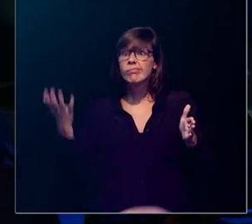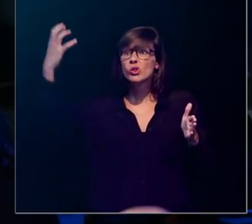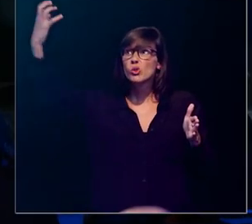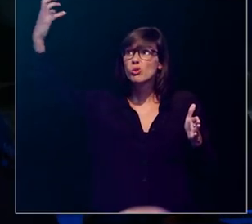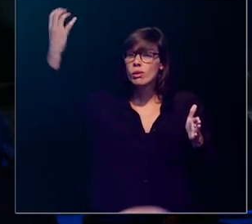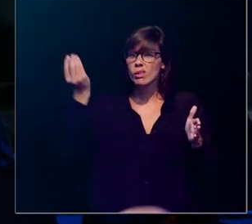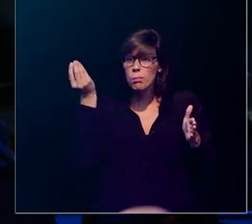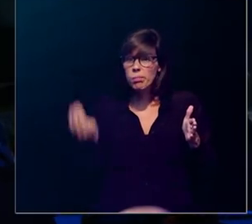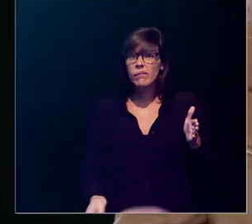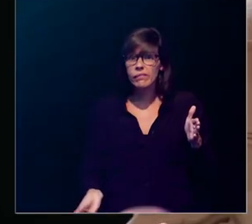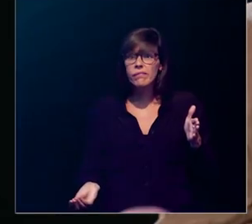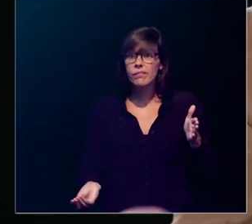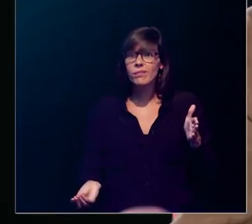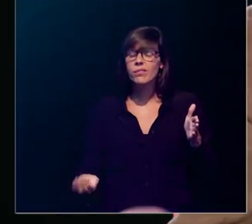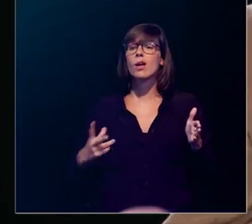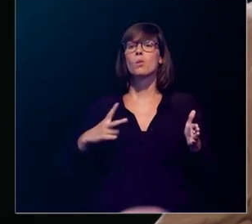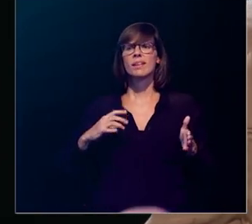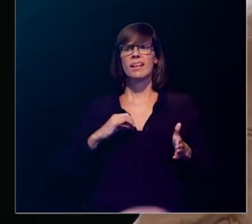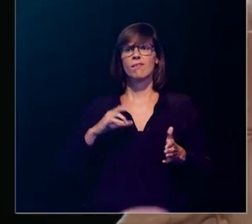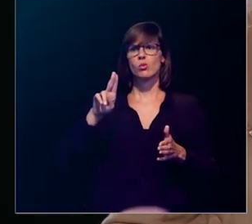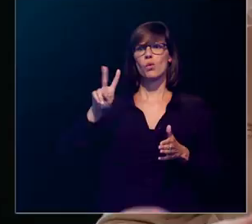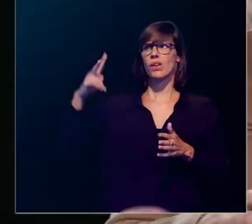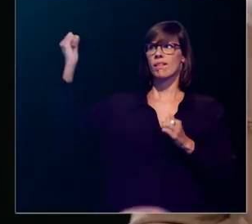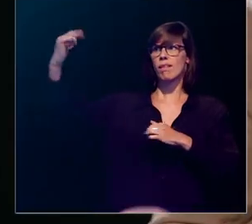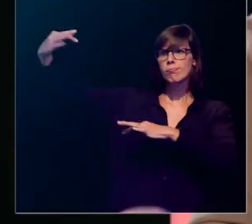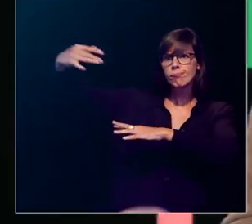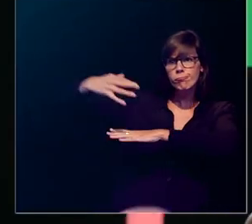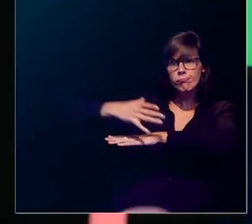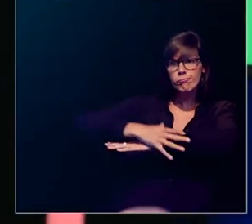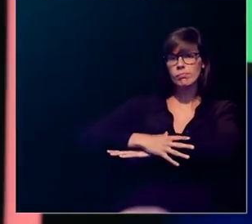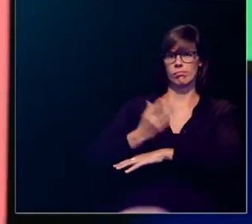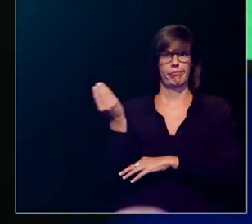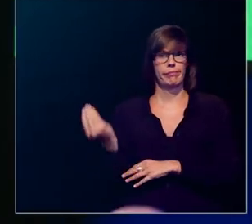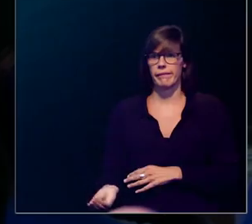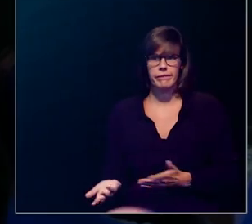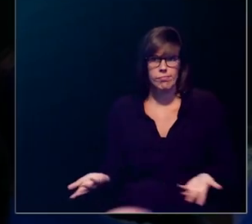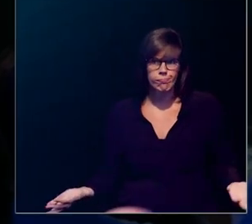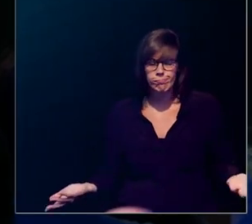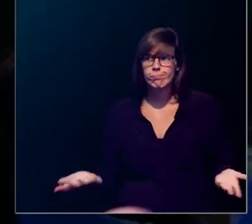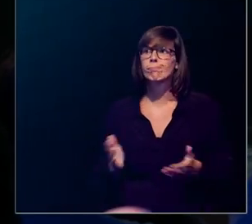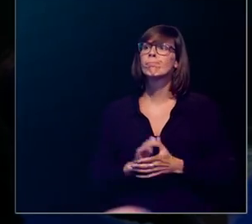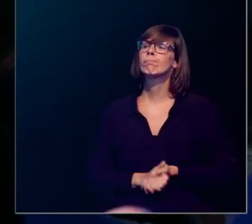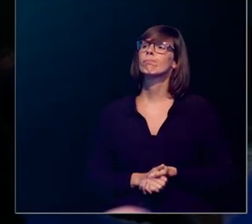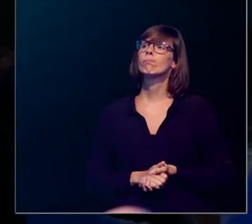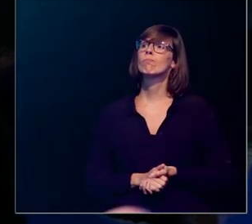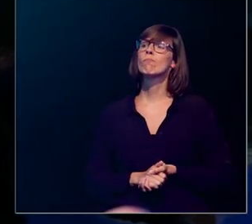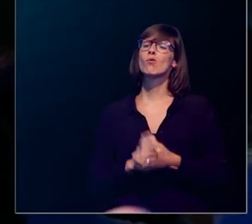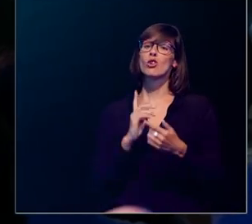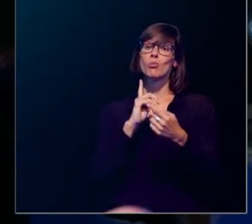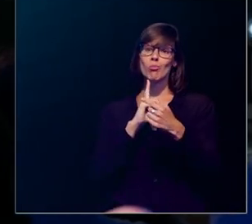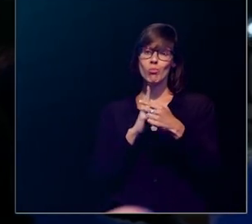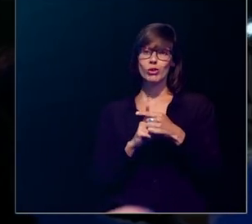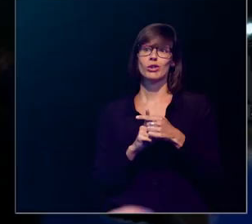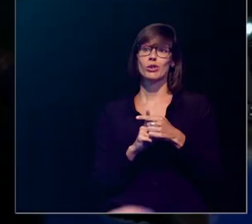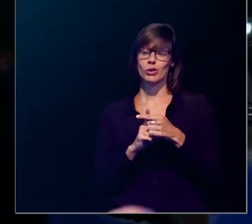huid kan bereiken? Bijna nooit. Daarbij komt ook nog dat eens oktober tot